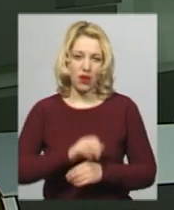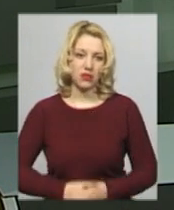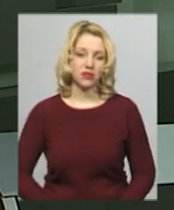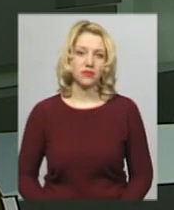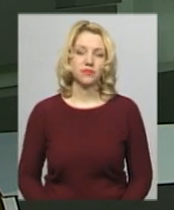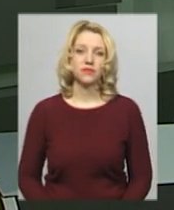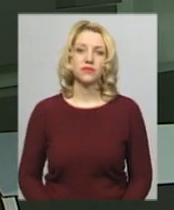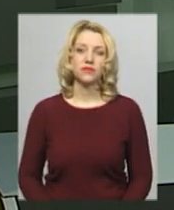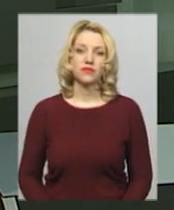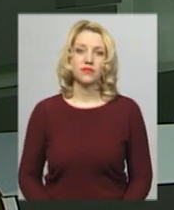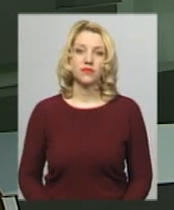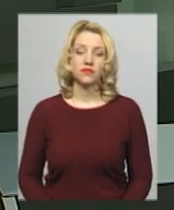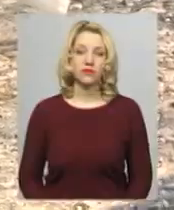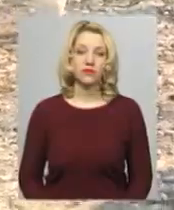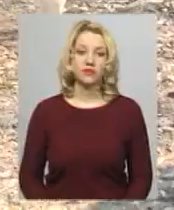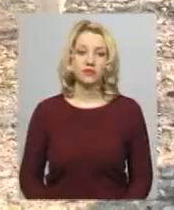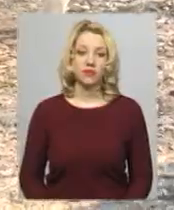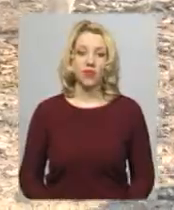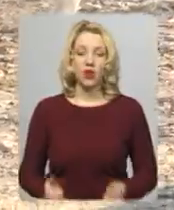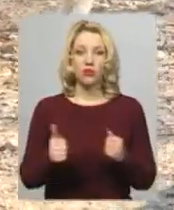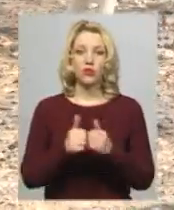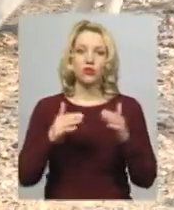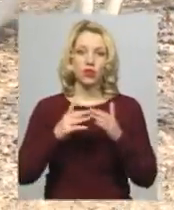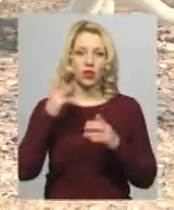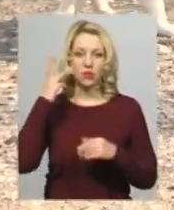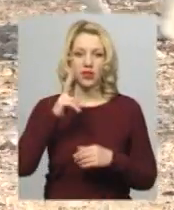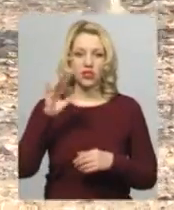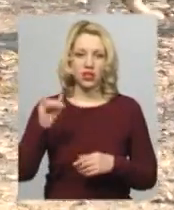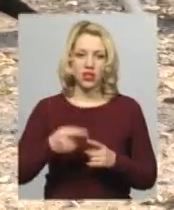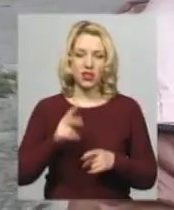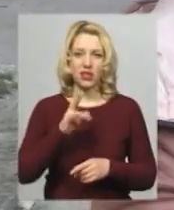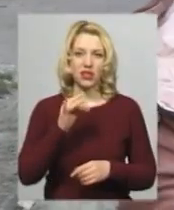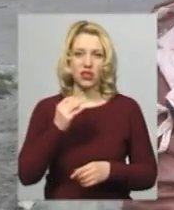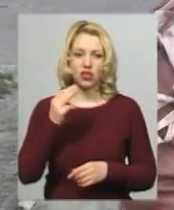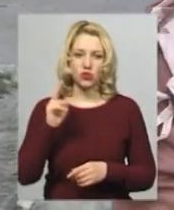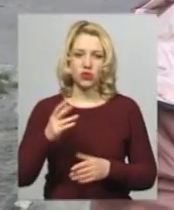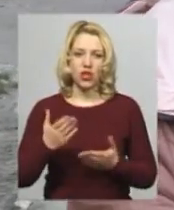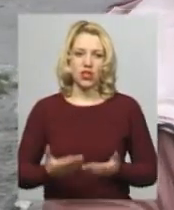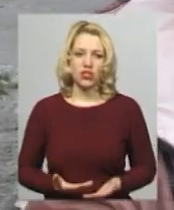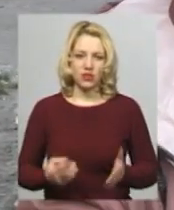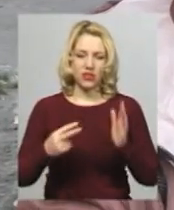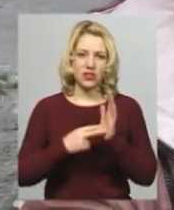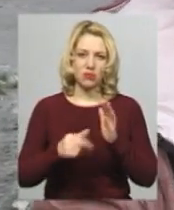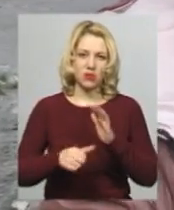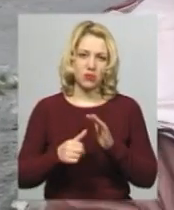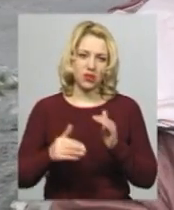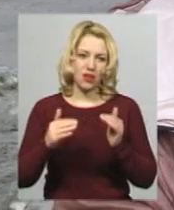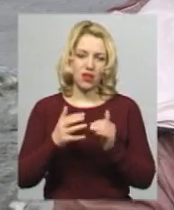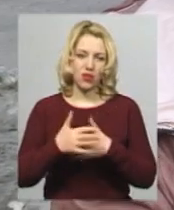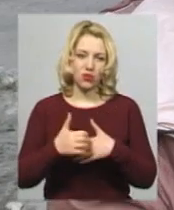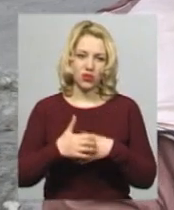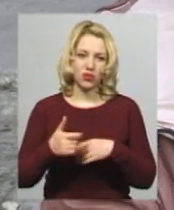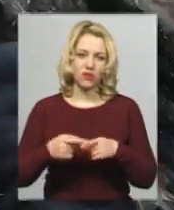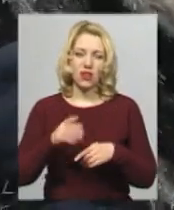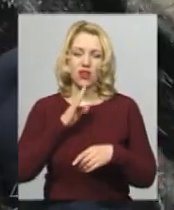колега Анастасія Олексюк. Поруч будинку хмельничанки Лариси Кірі Кіщук живе сім безпритульних котів. Жінка каже, годує їх